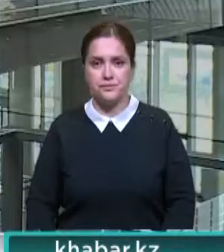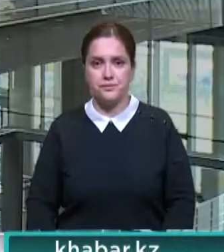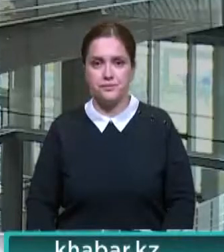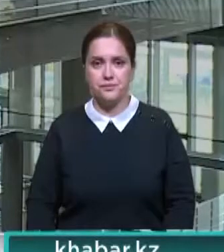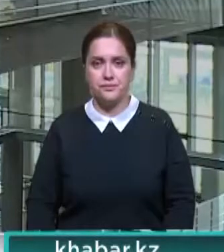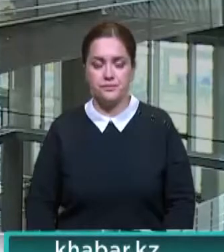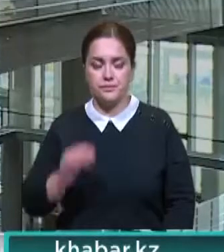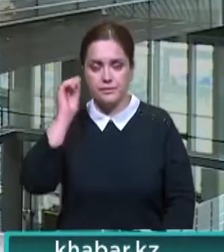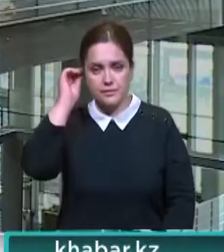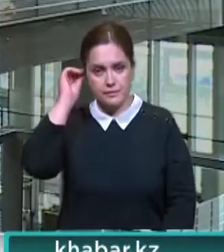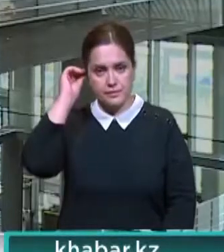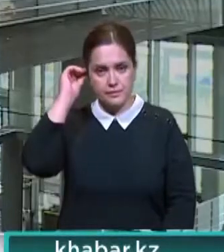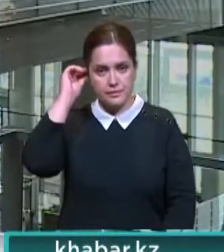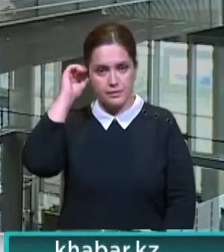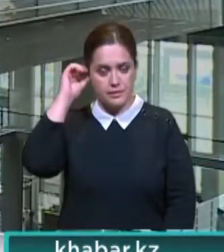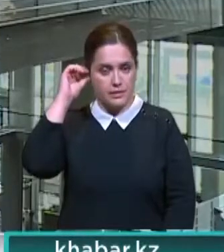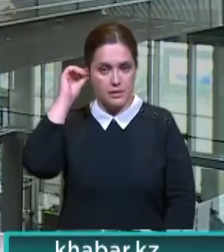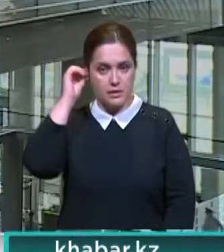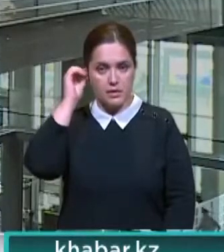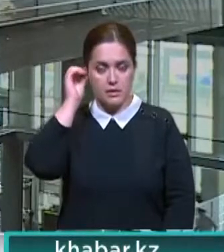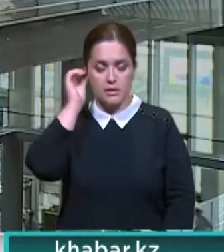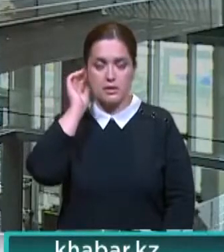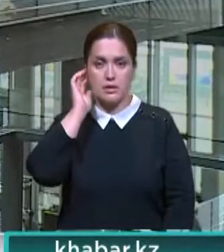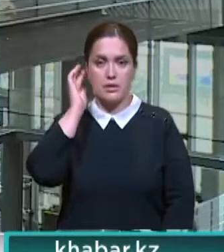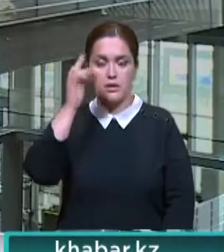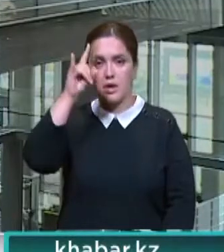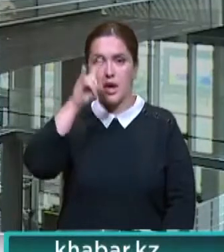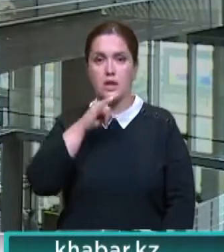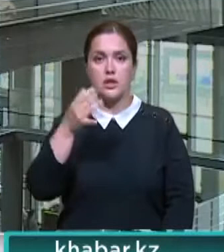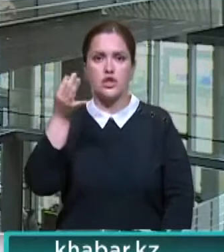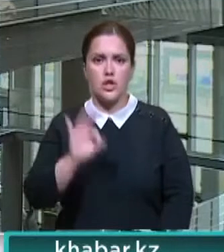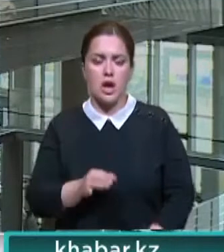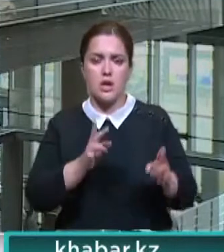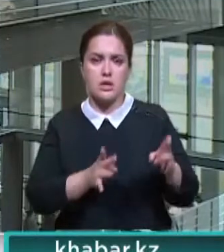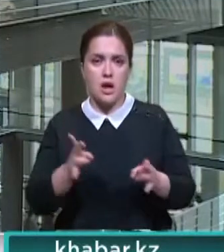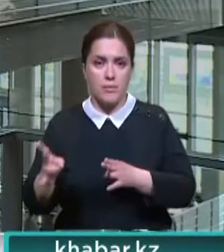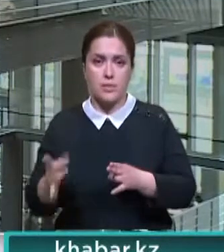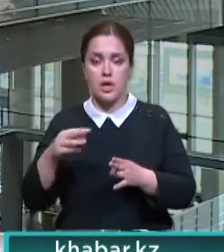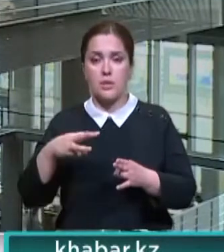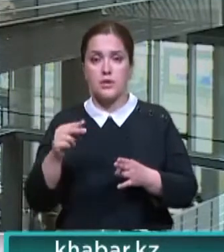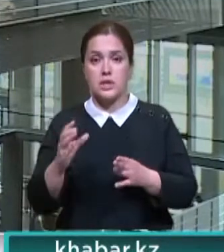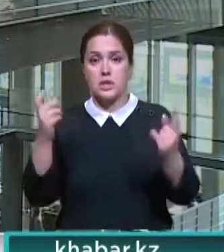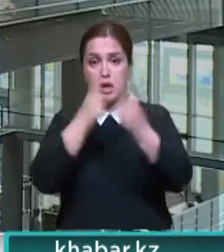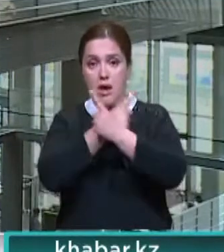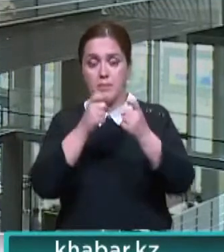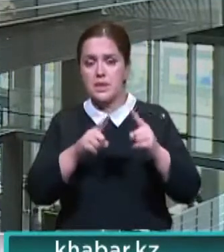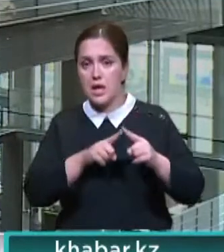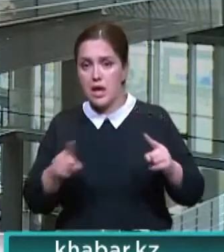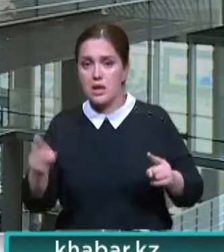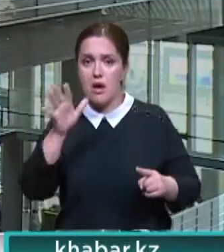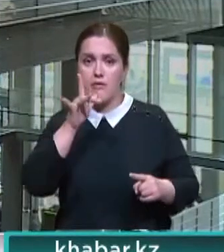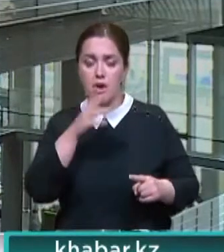Казахстанцы стали чаще травмироваться на производстве. Такие данные сегодня озвучили в МЧС. За последние годы количество